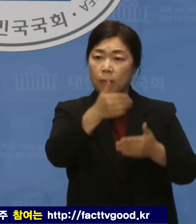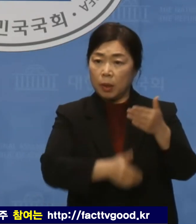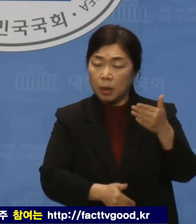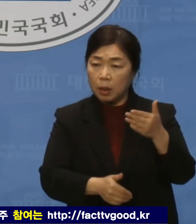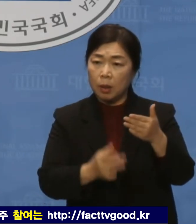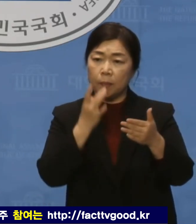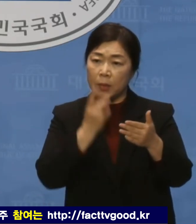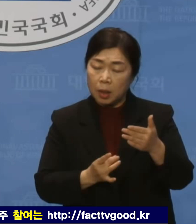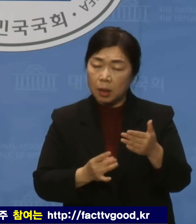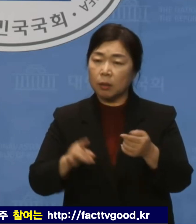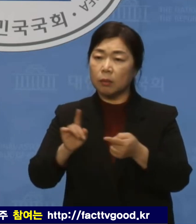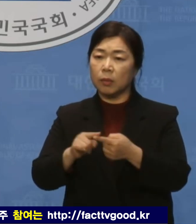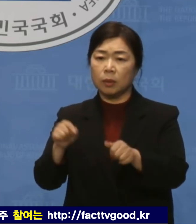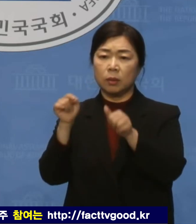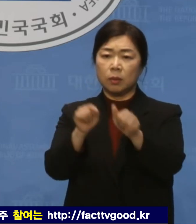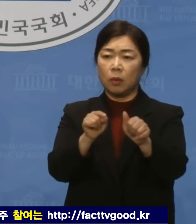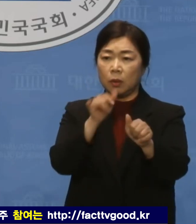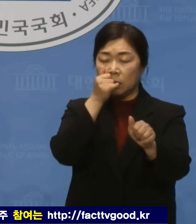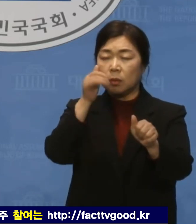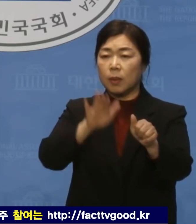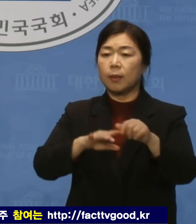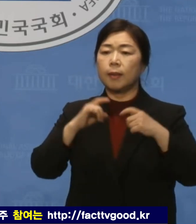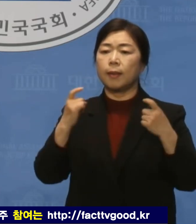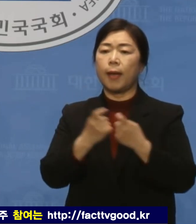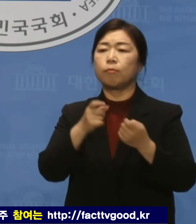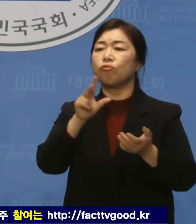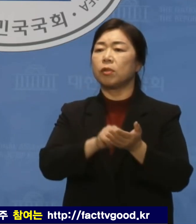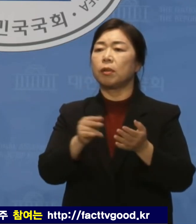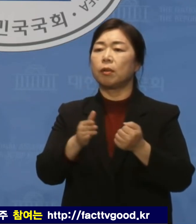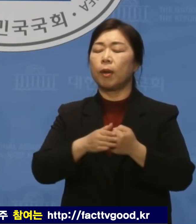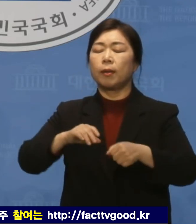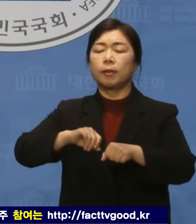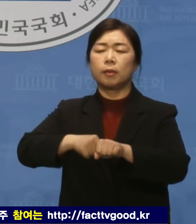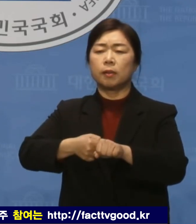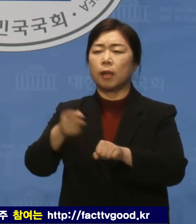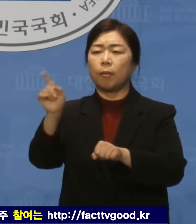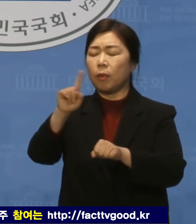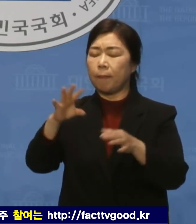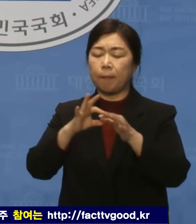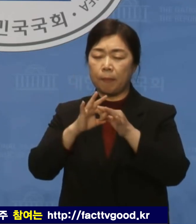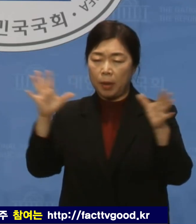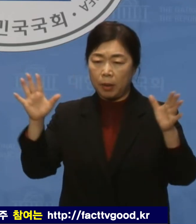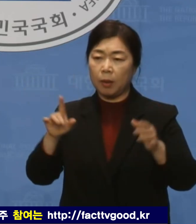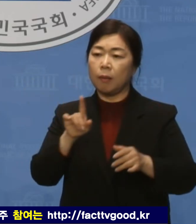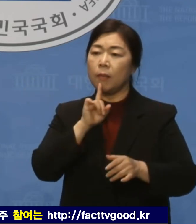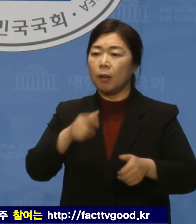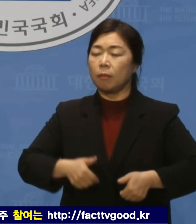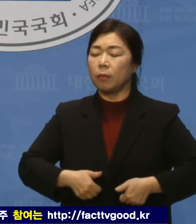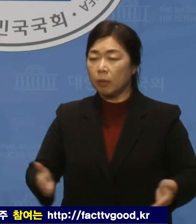개인 프라이버시라며 징계 여부에 대한 답변을 끝내 거부했습니다.